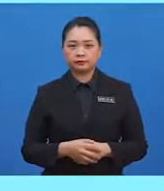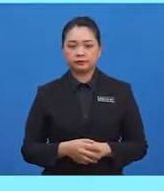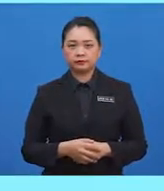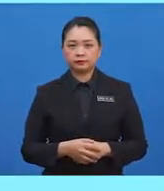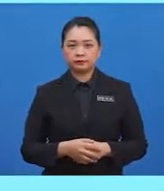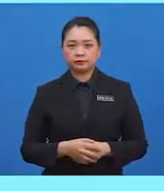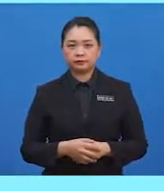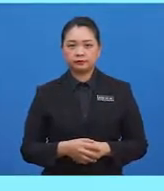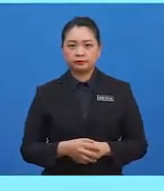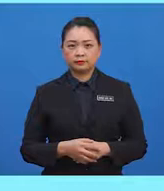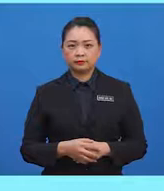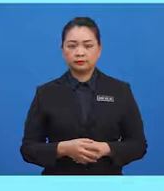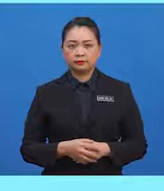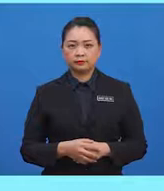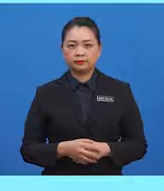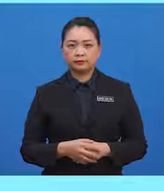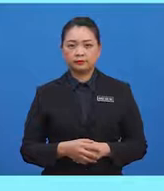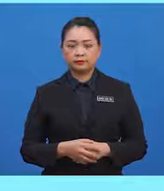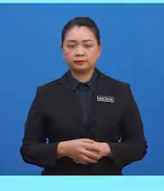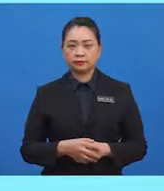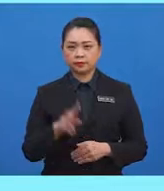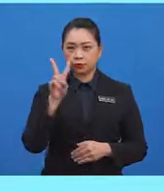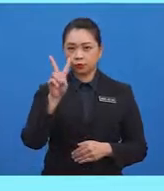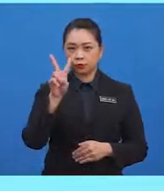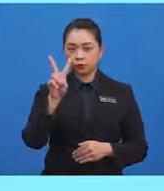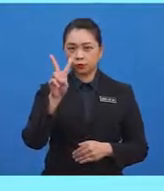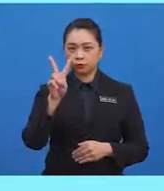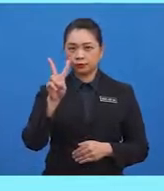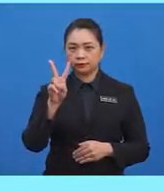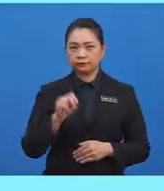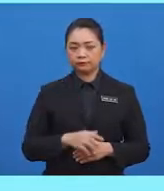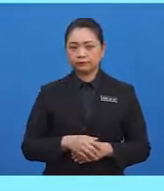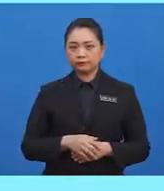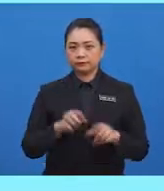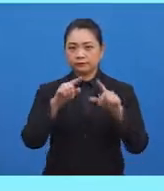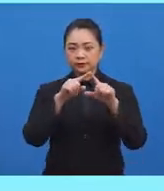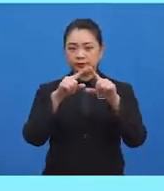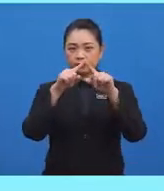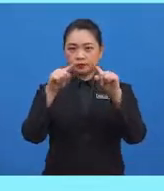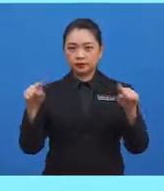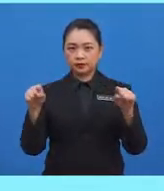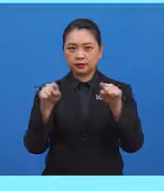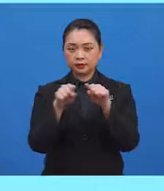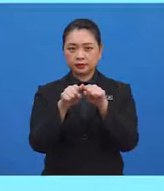Sekarang, kita lengkapkan jawapan pada rajah yang kedua.